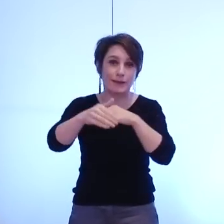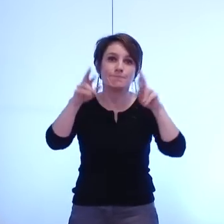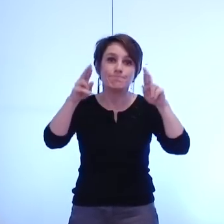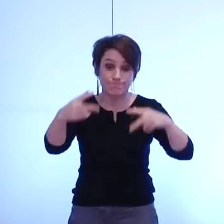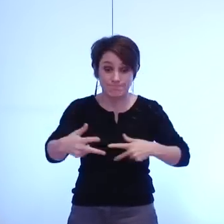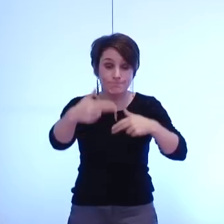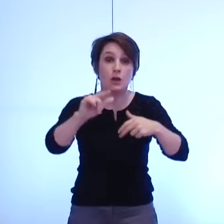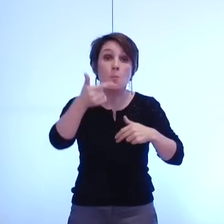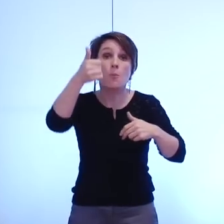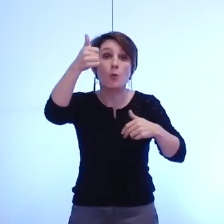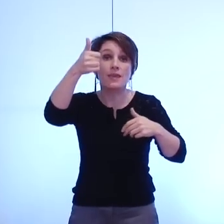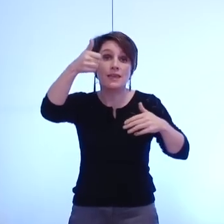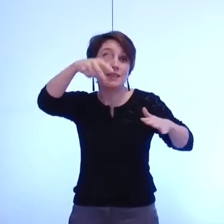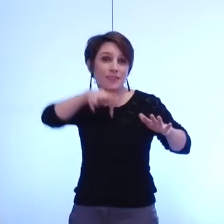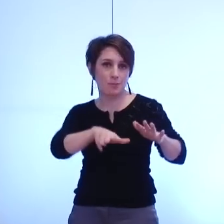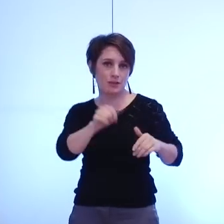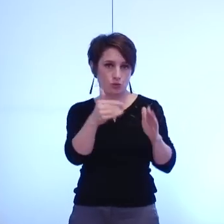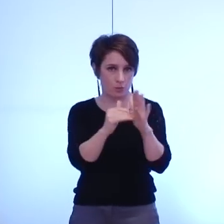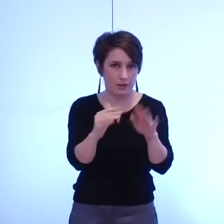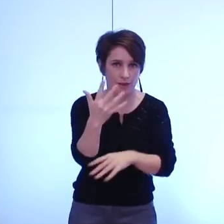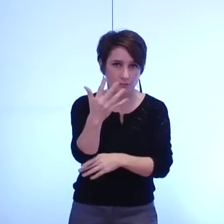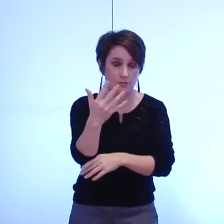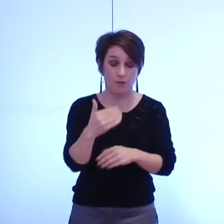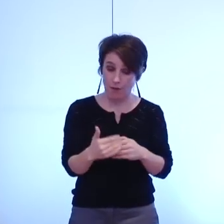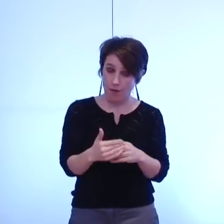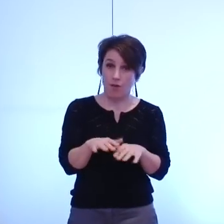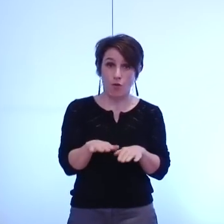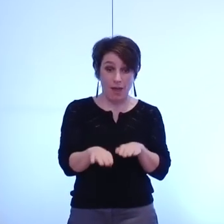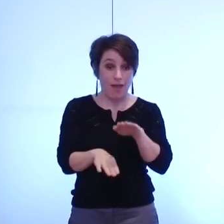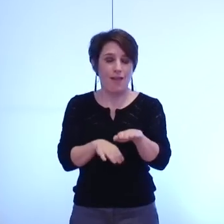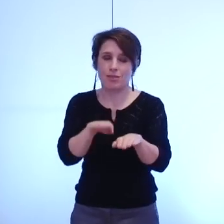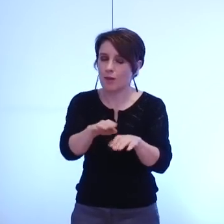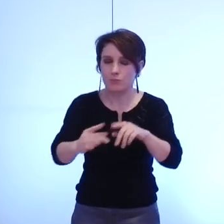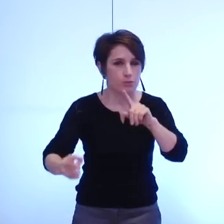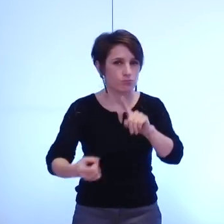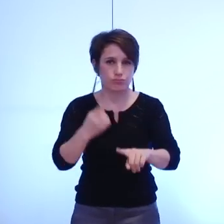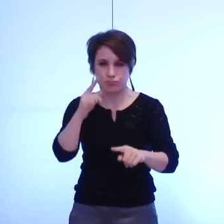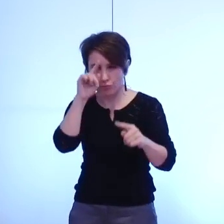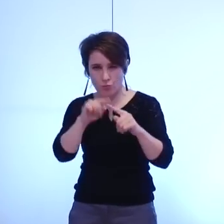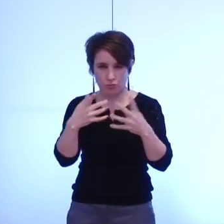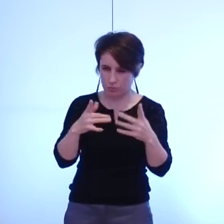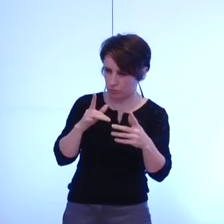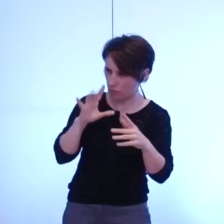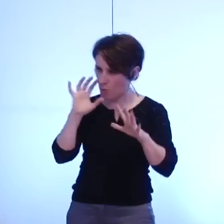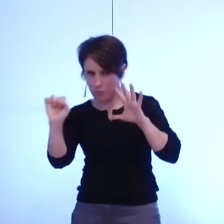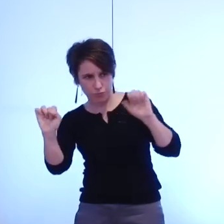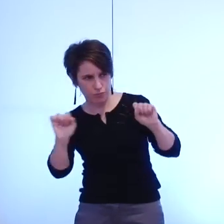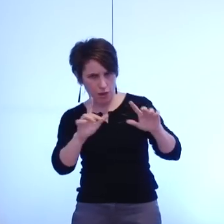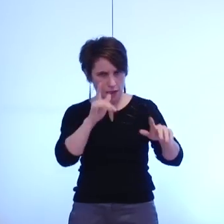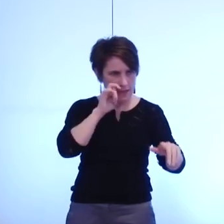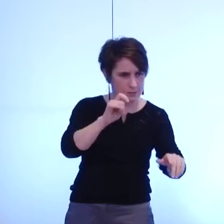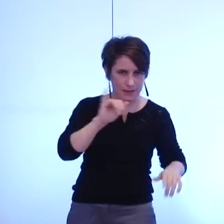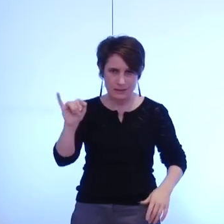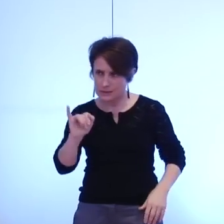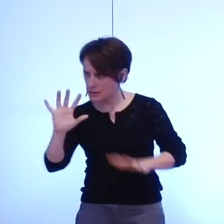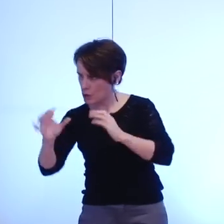cette étape essentielle à la fois pour mutualiser les expertises et les compétences et pour gagner encore une